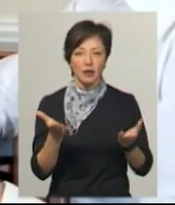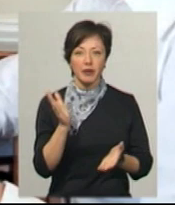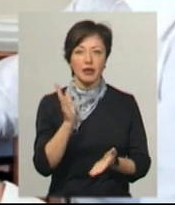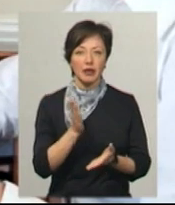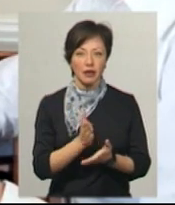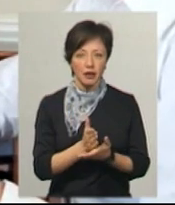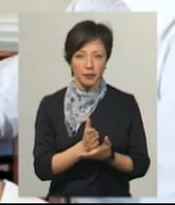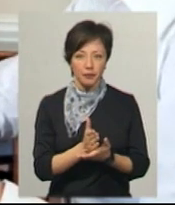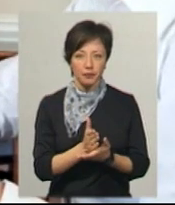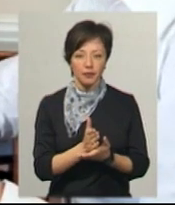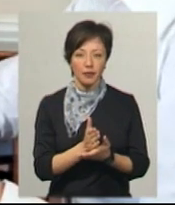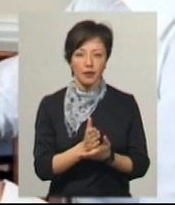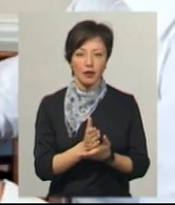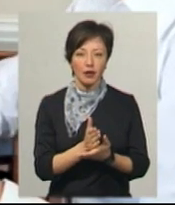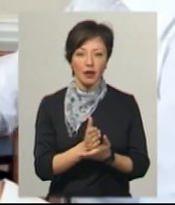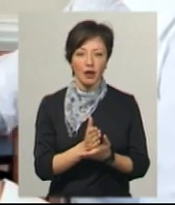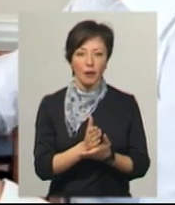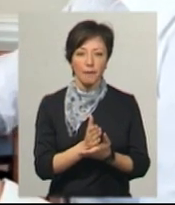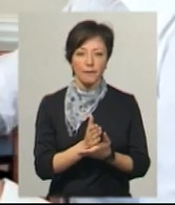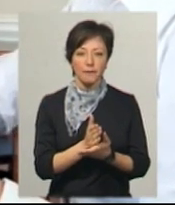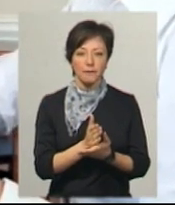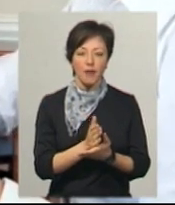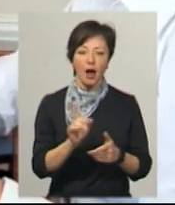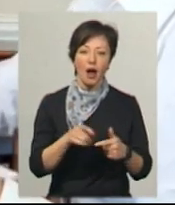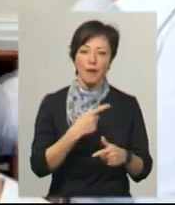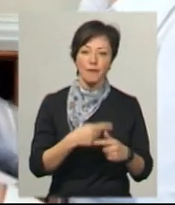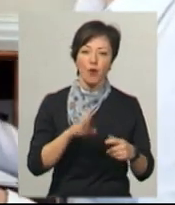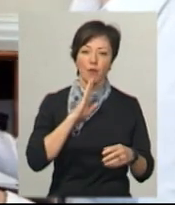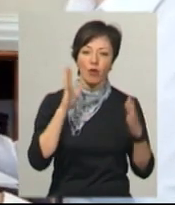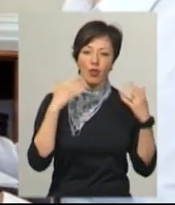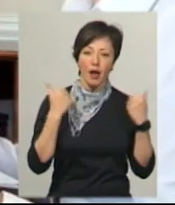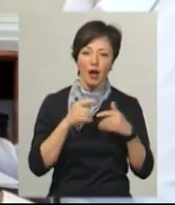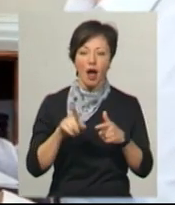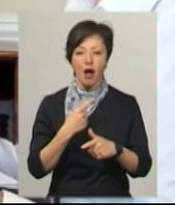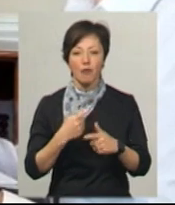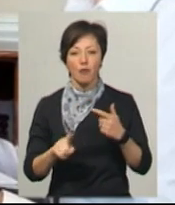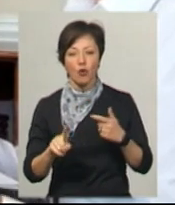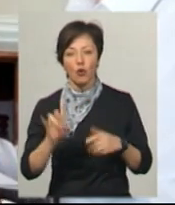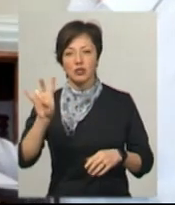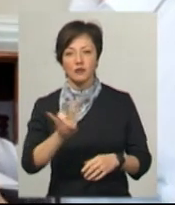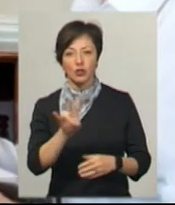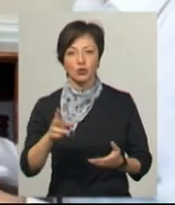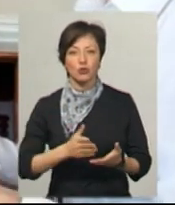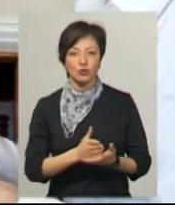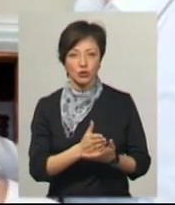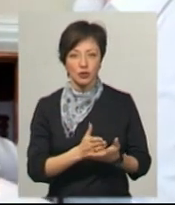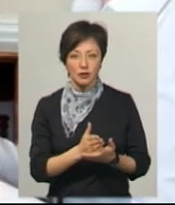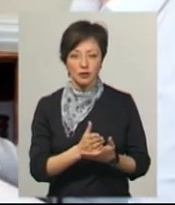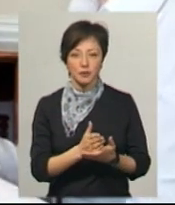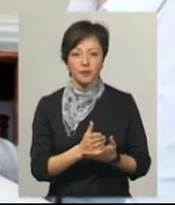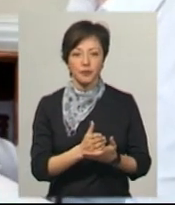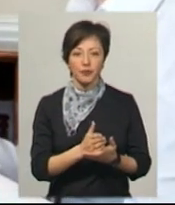безпосередньо або монахами, монаханнями, або священнослужителем. Щодо цих осіб, у них усіх підібрані,